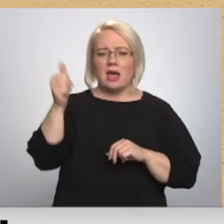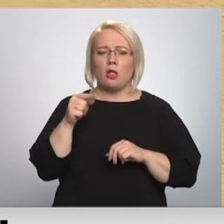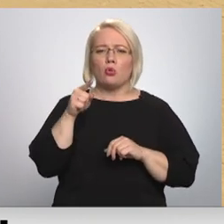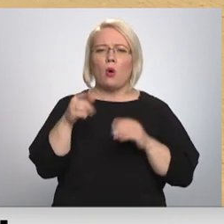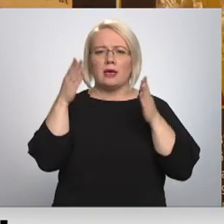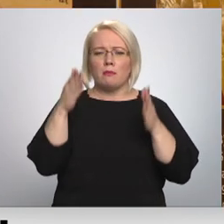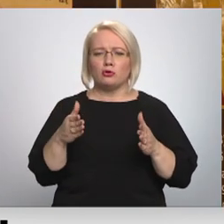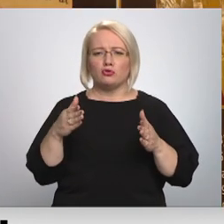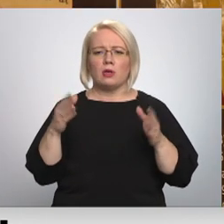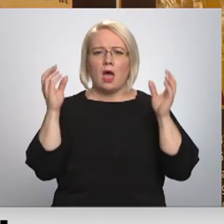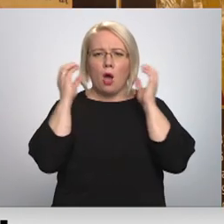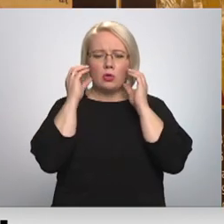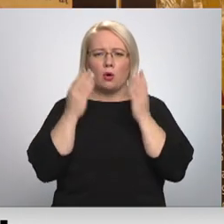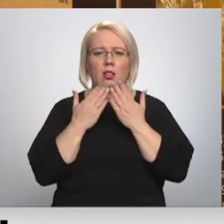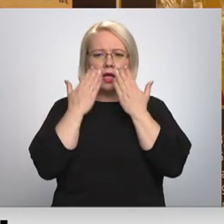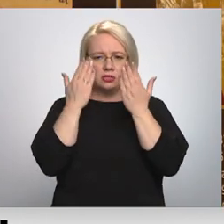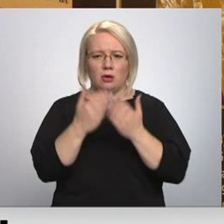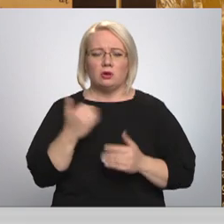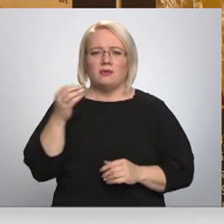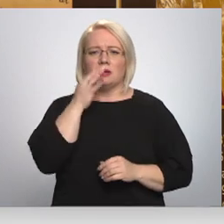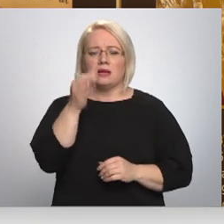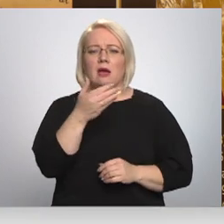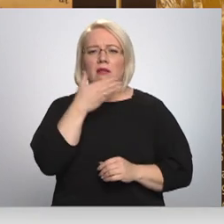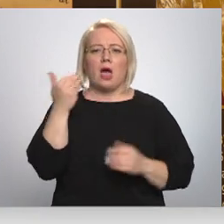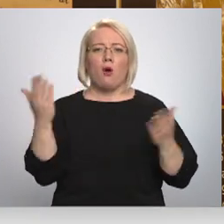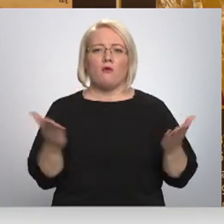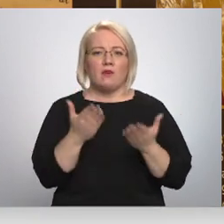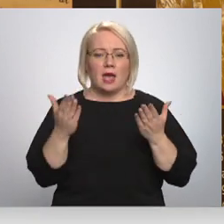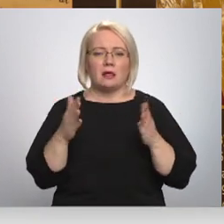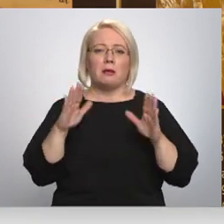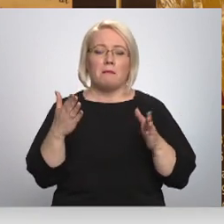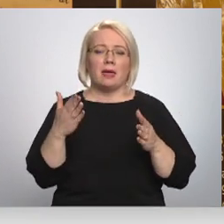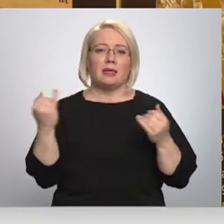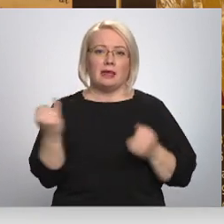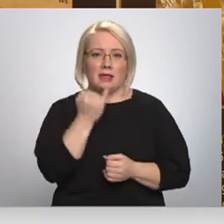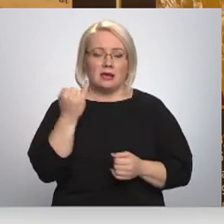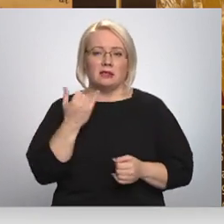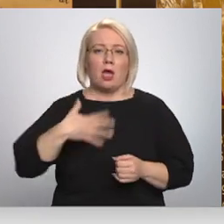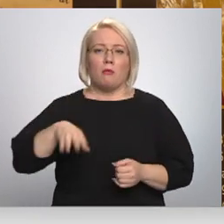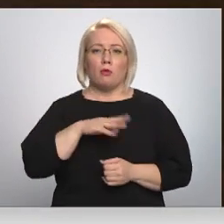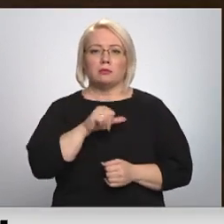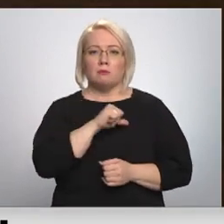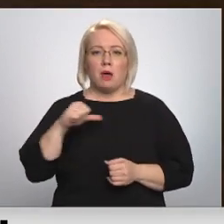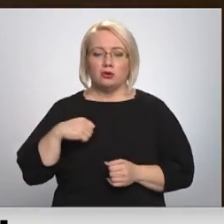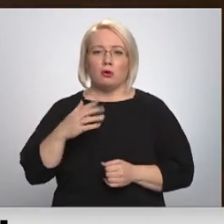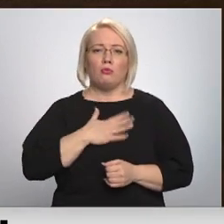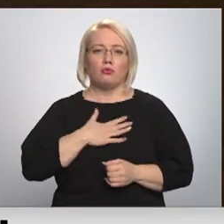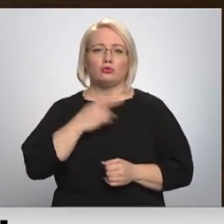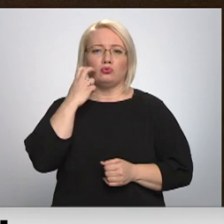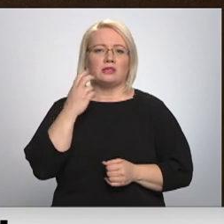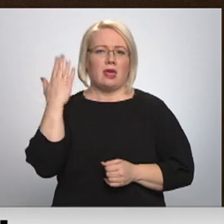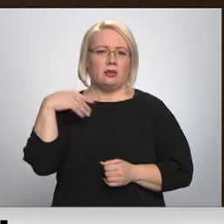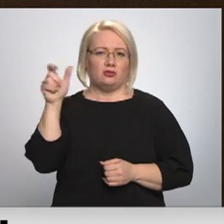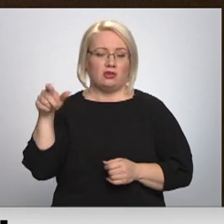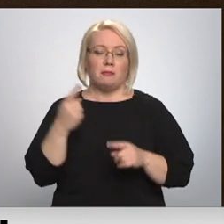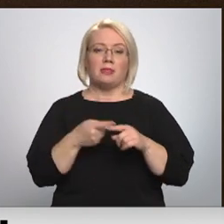lasījumos. Nav viegli lasām vielu, bet katrā ziņā ir interesanti par mums pašiem, par mūsu senčiem. Tāpēc mēs tā